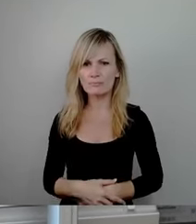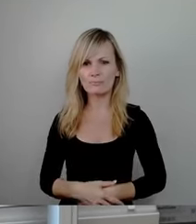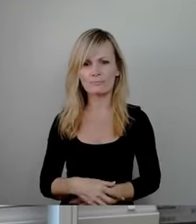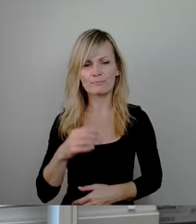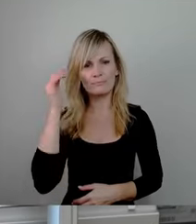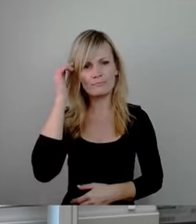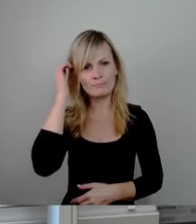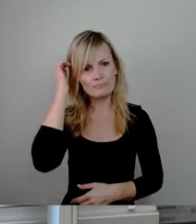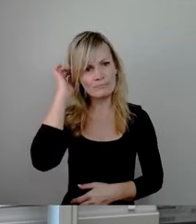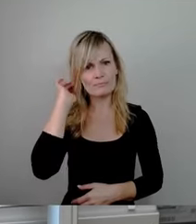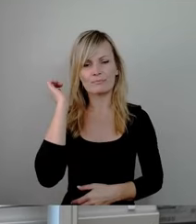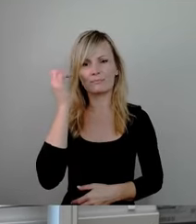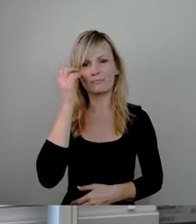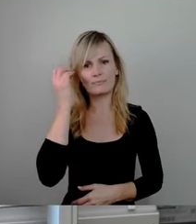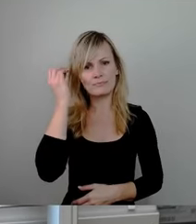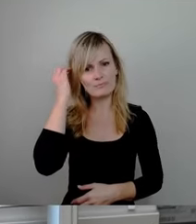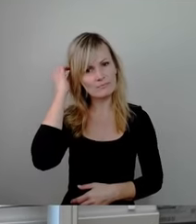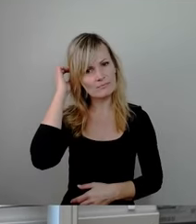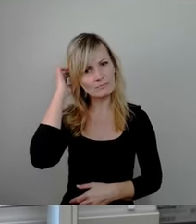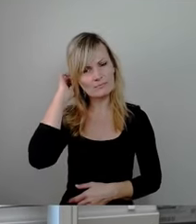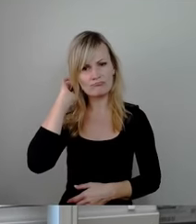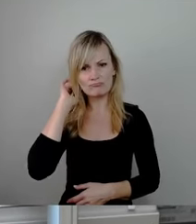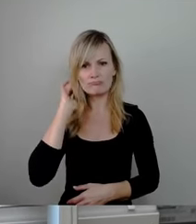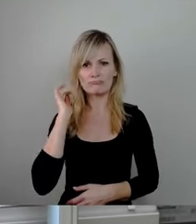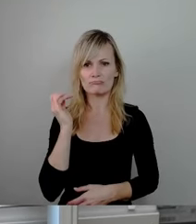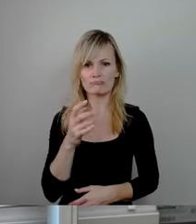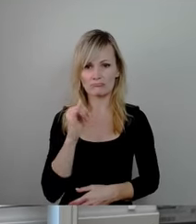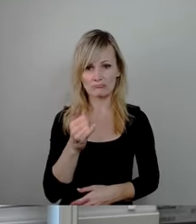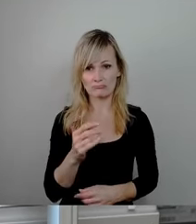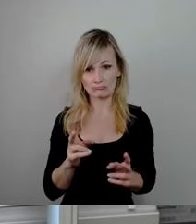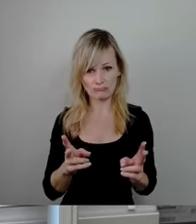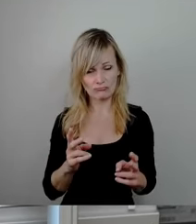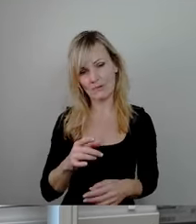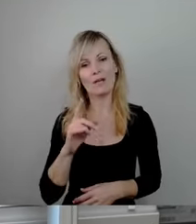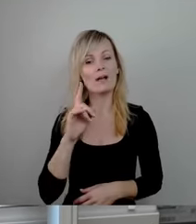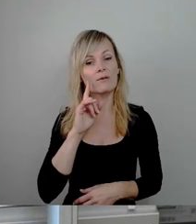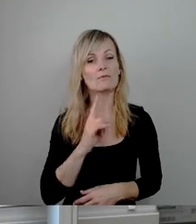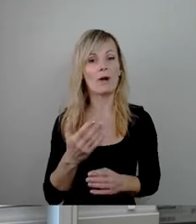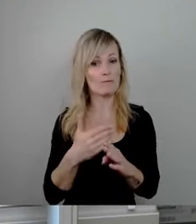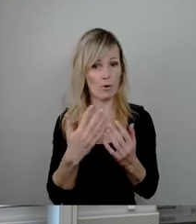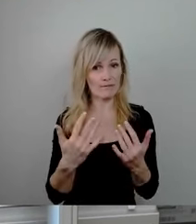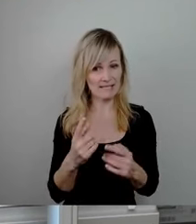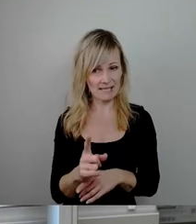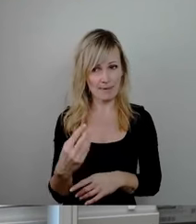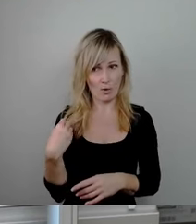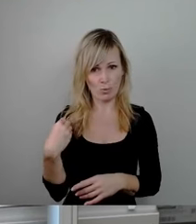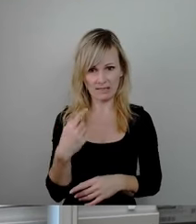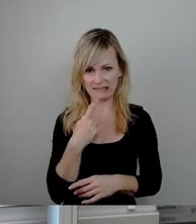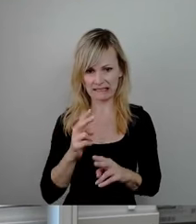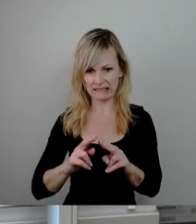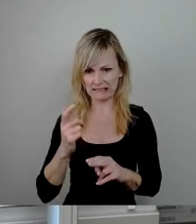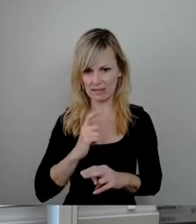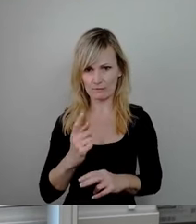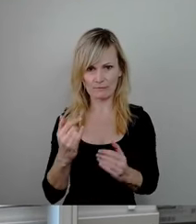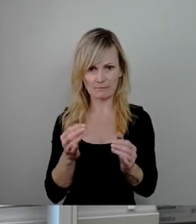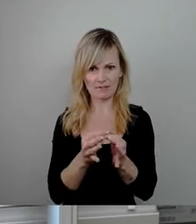Ich gebe Ihnen da recht, es hat gerade auch Frau Frohwies an mir gesagt, ich hatte jetzt hier die Tagesordnung des heutigen Tages und da war